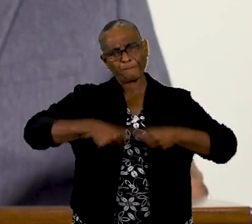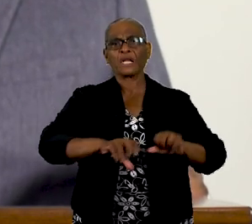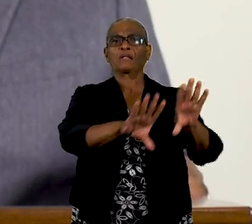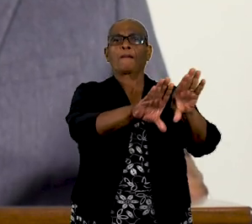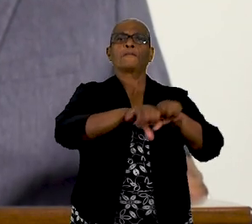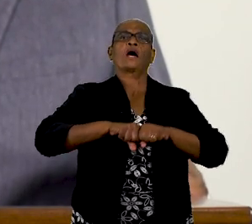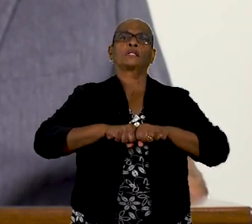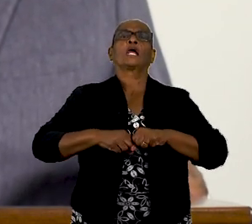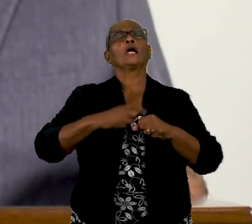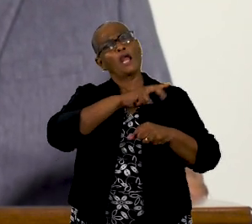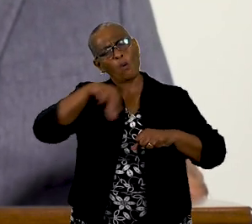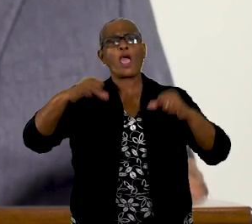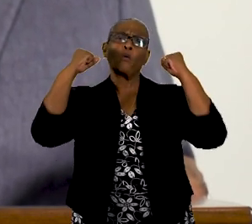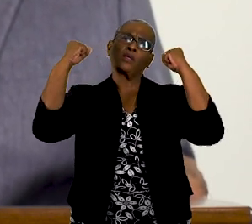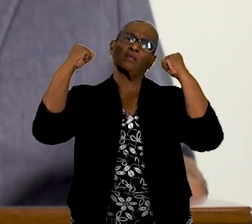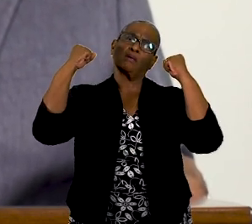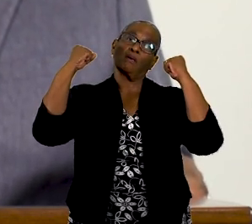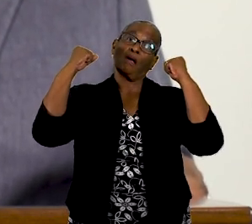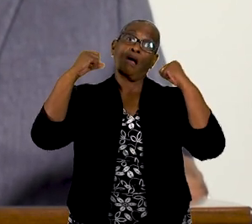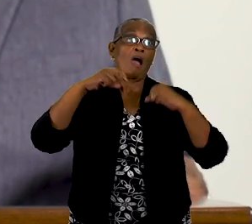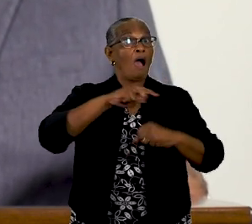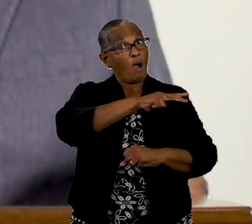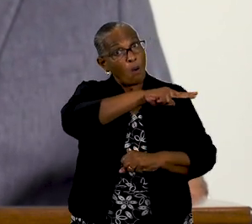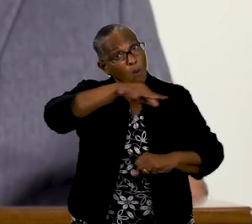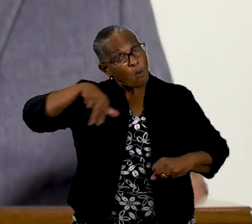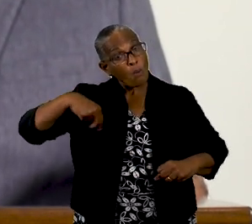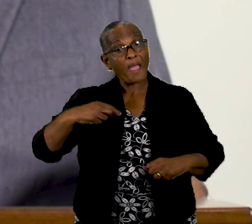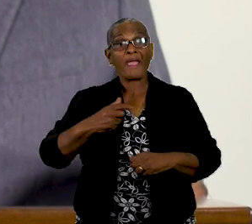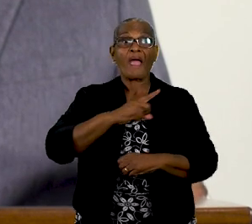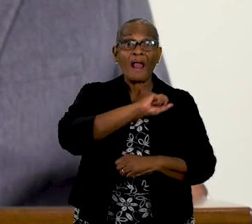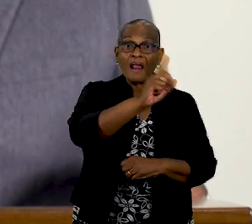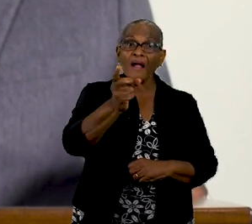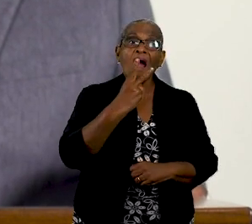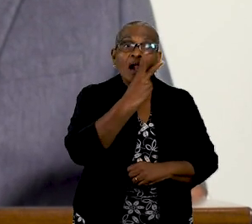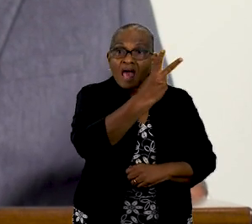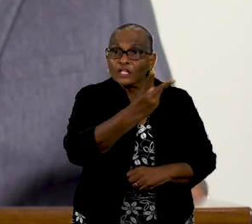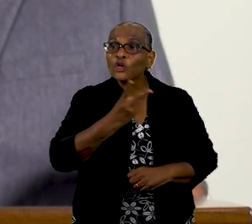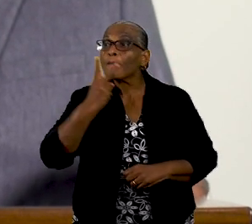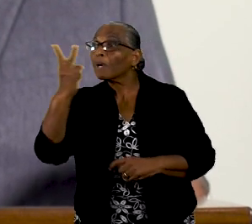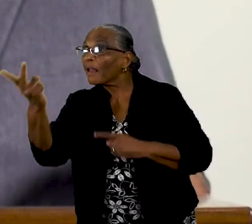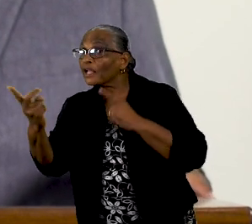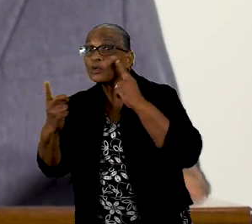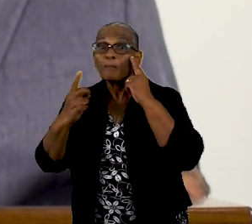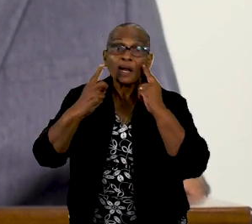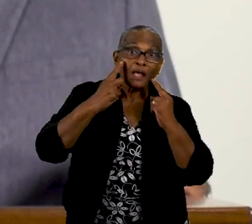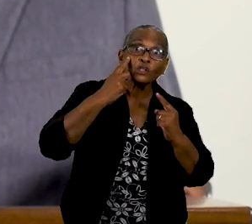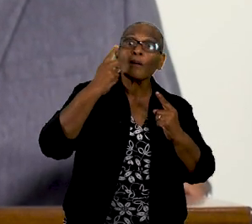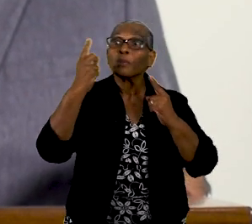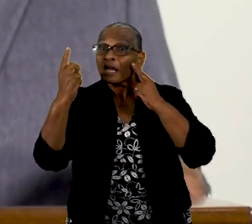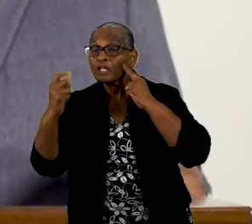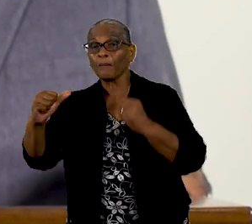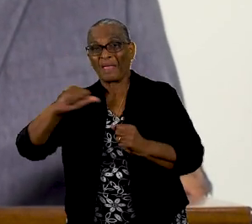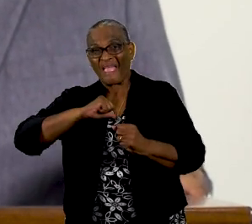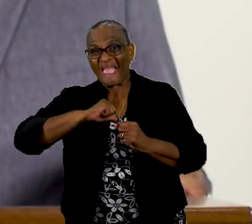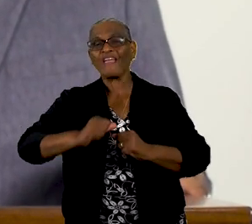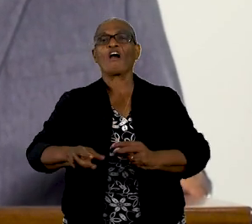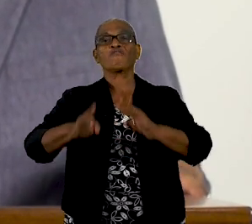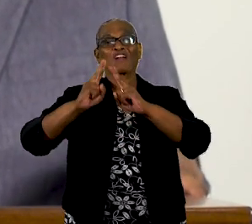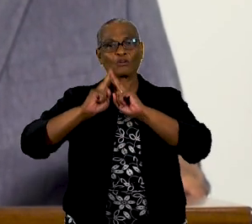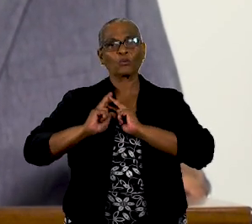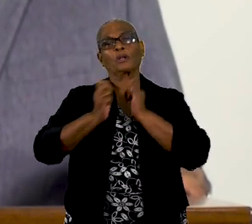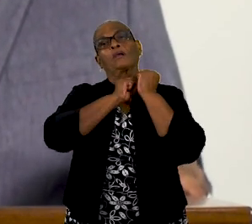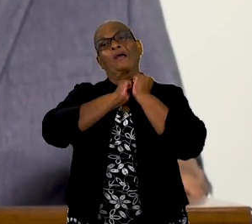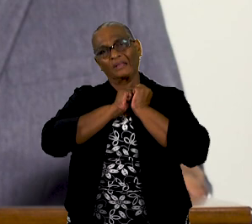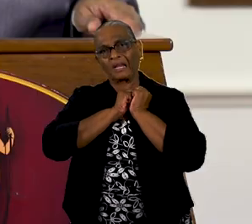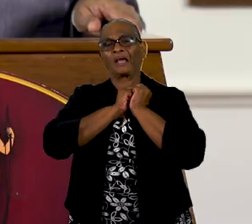maatregelen. En ik herhaal, wanneer we op elkaar letten en wanneer we onze eigen verantwoordelijkheid